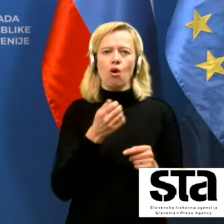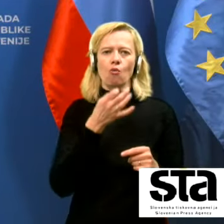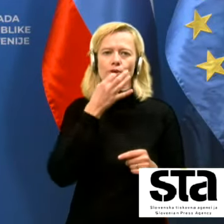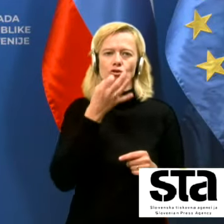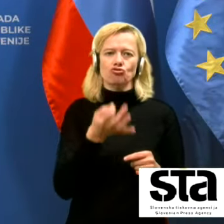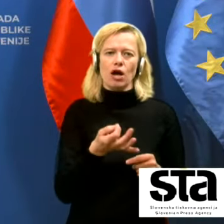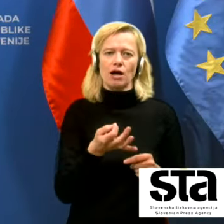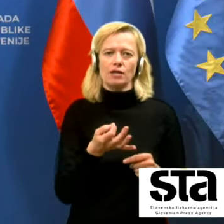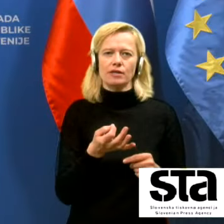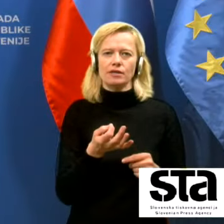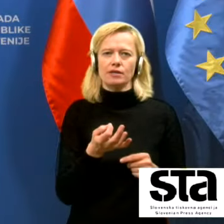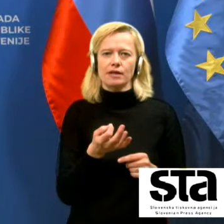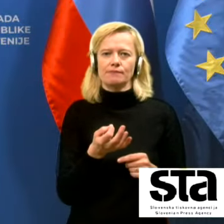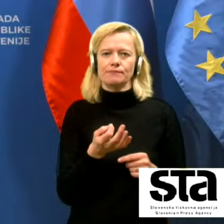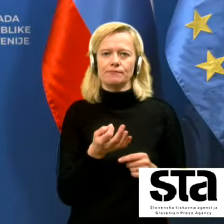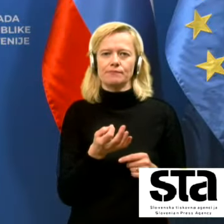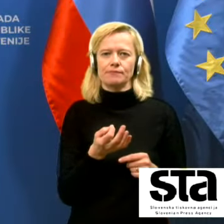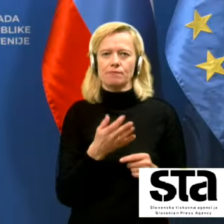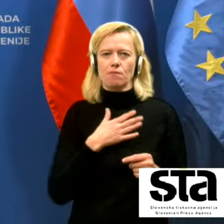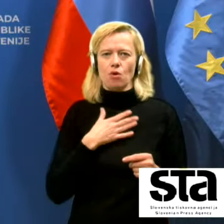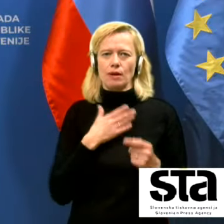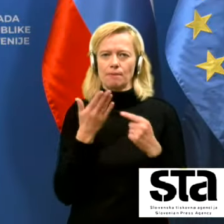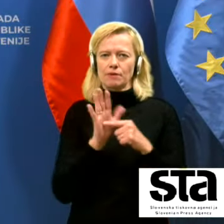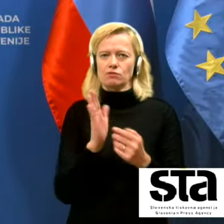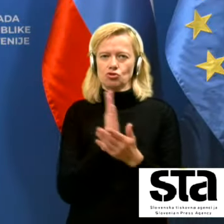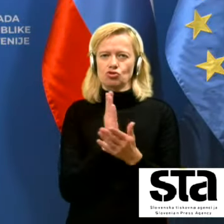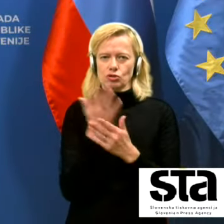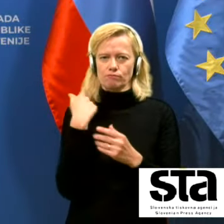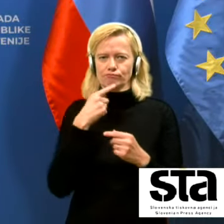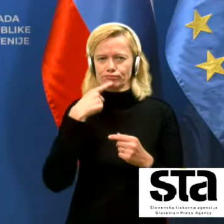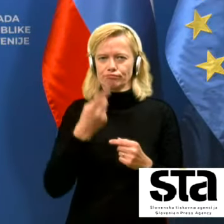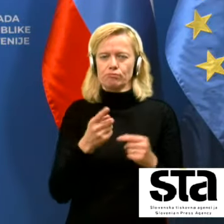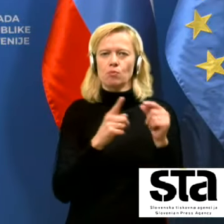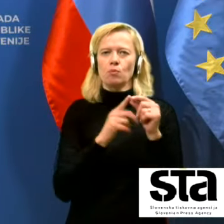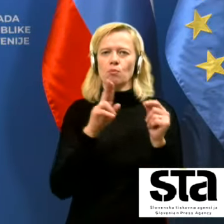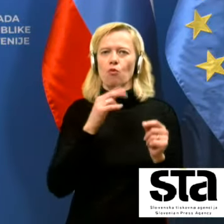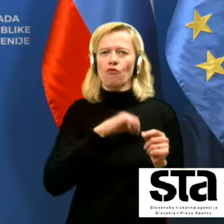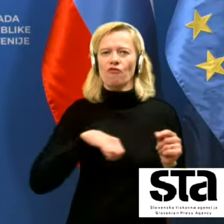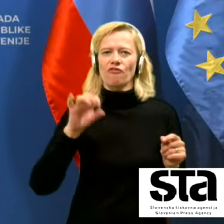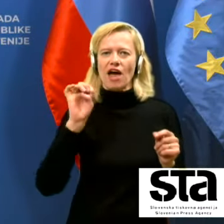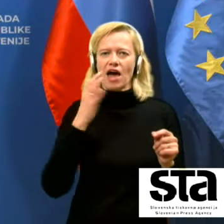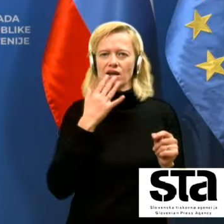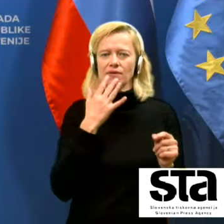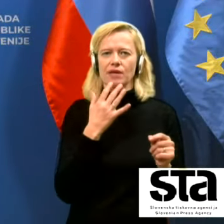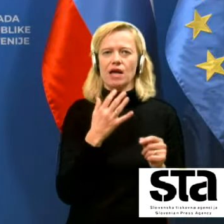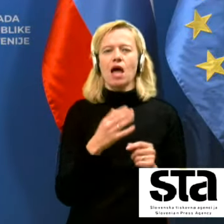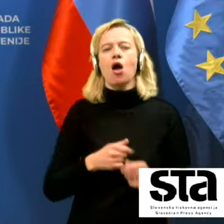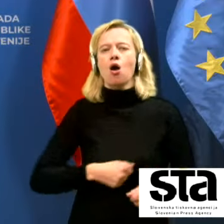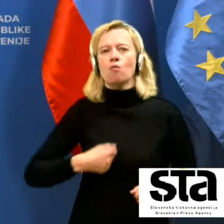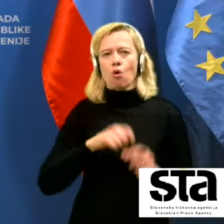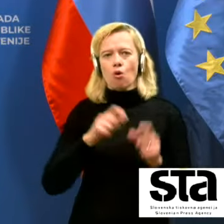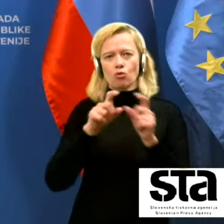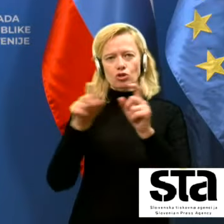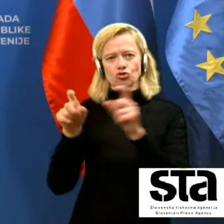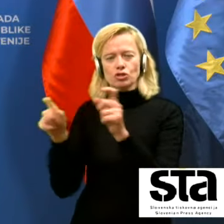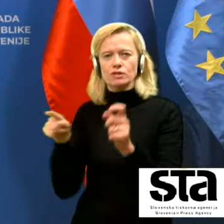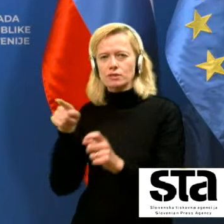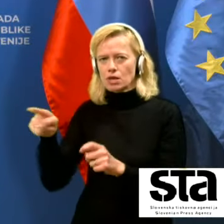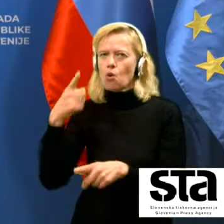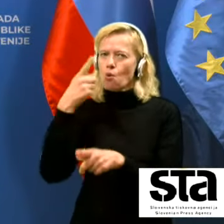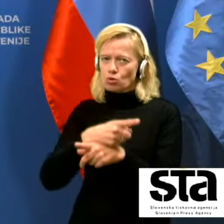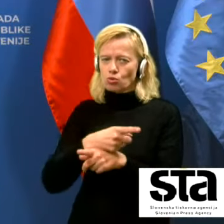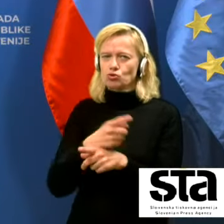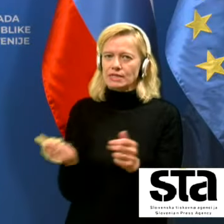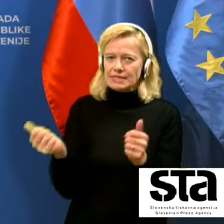prej v moji predstavitvi ga omenil, pufer, tudi bolnišnice se v večini primerov odločajo zato, da je